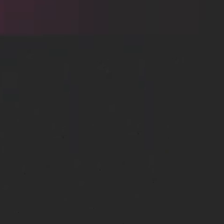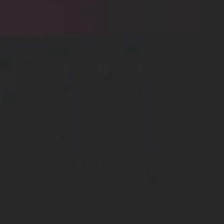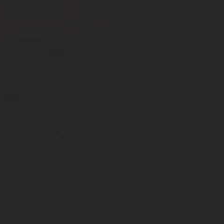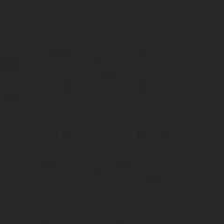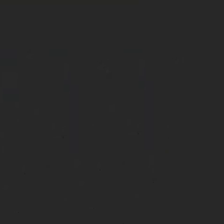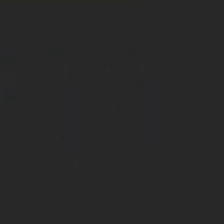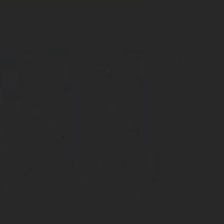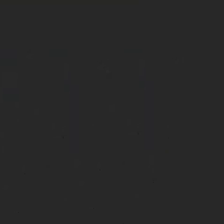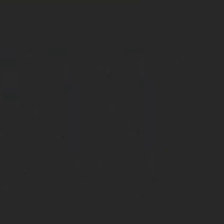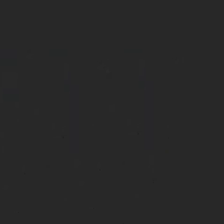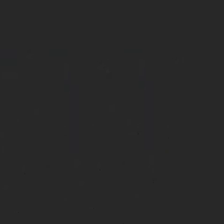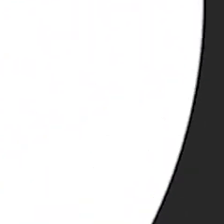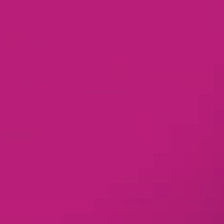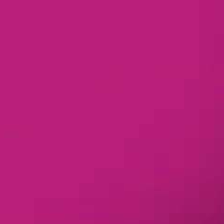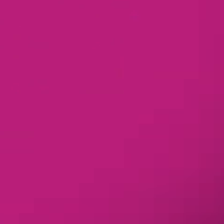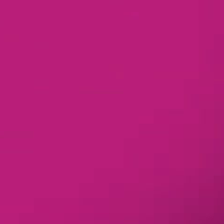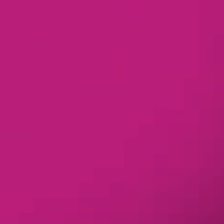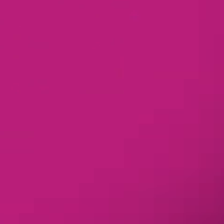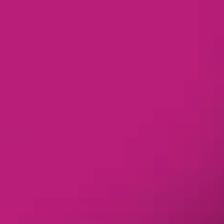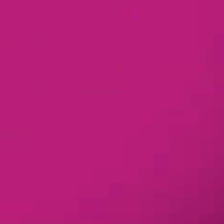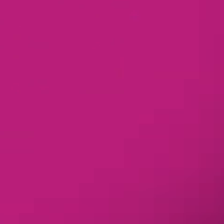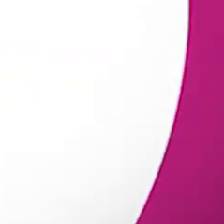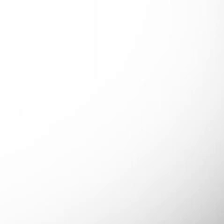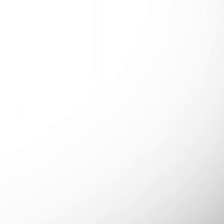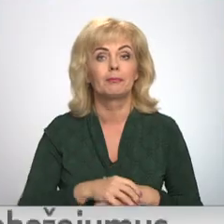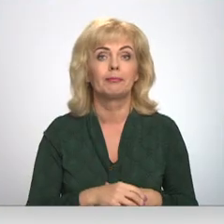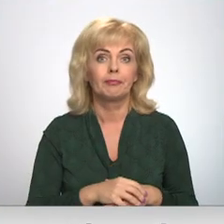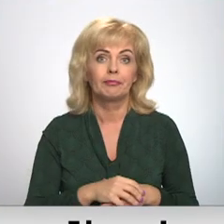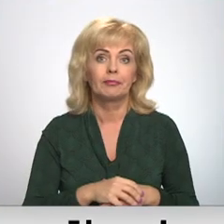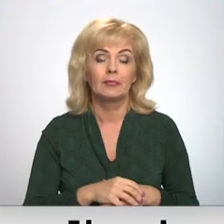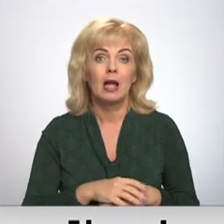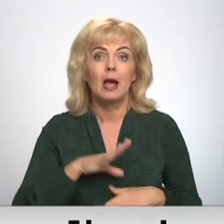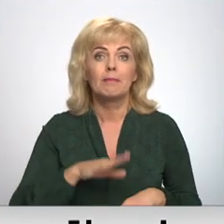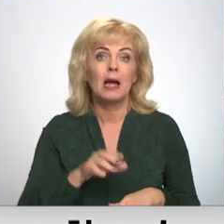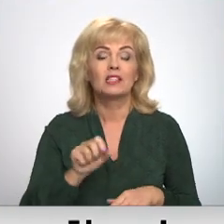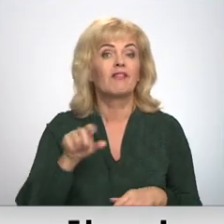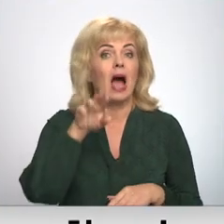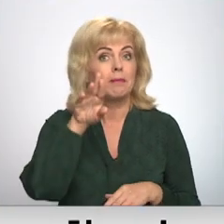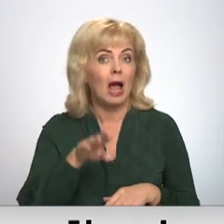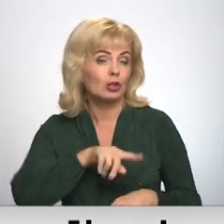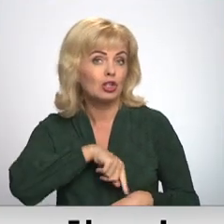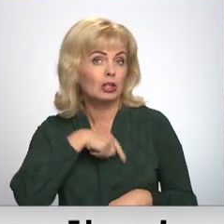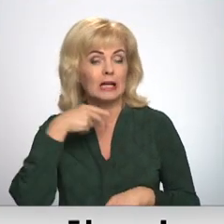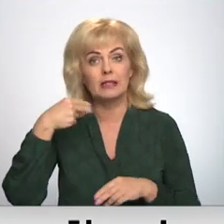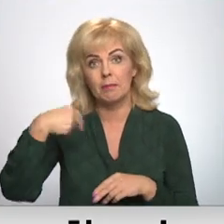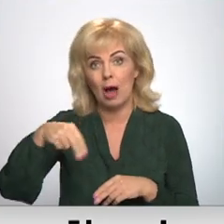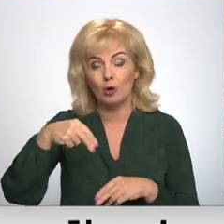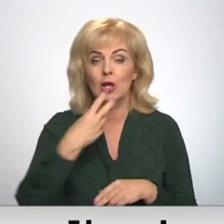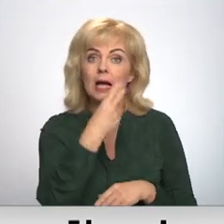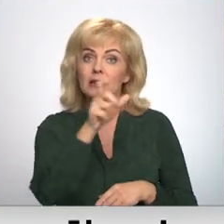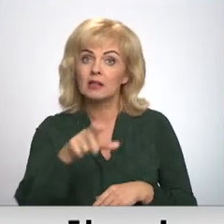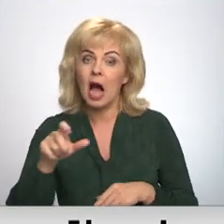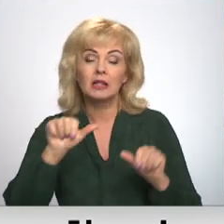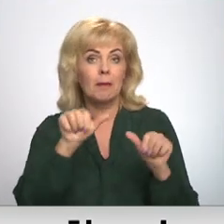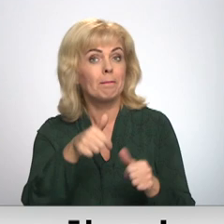Re! Viss ēters ir te! Pēc vairāk nekā mēnesi ilgas pauzes skatītāji un